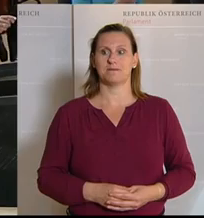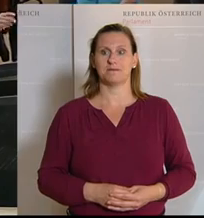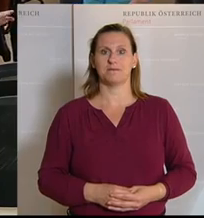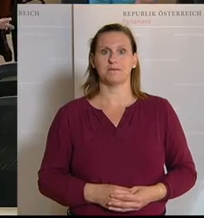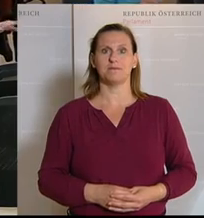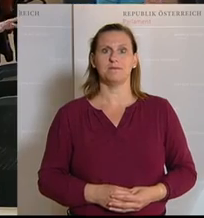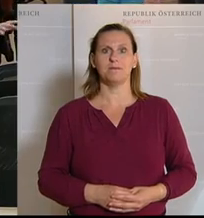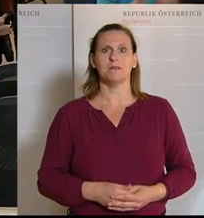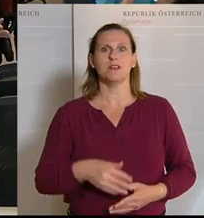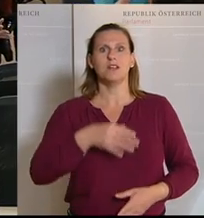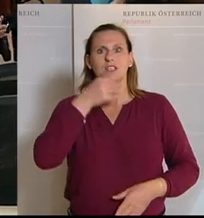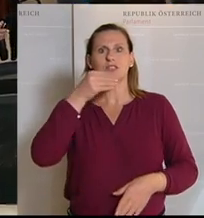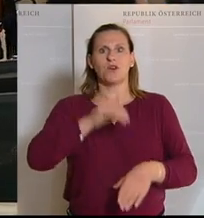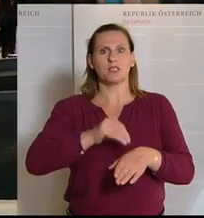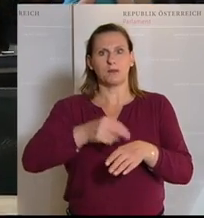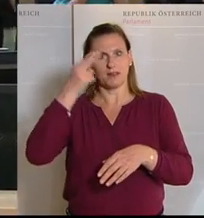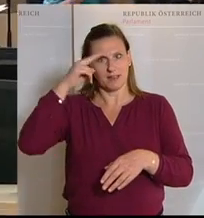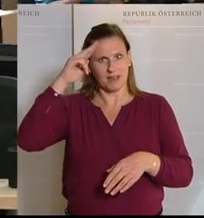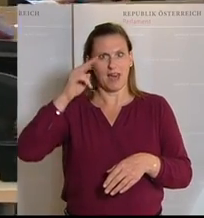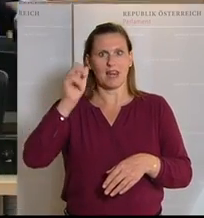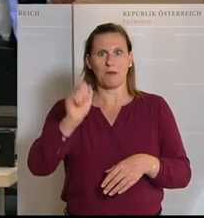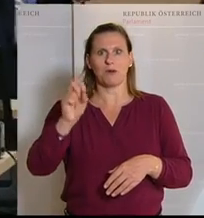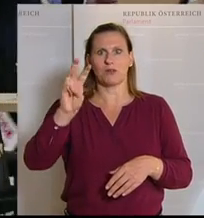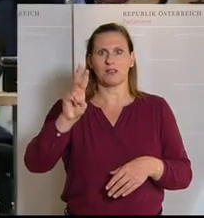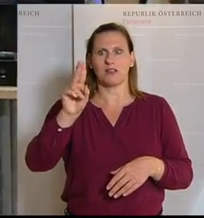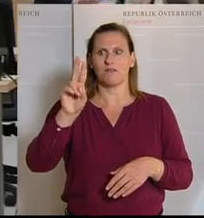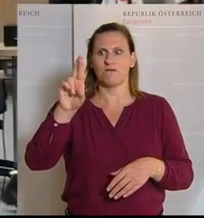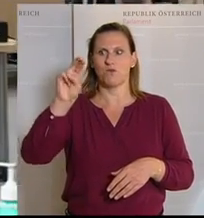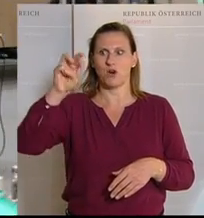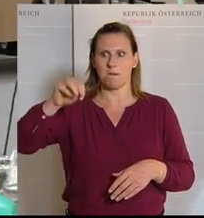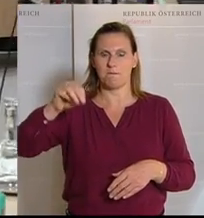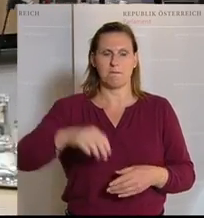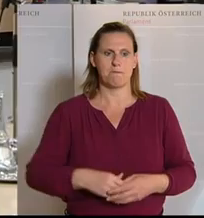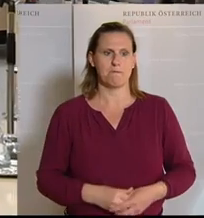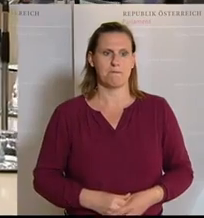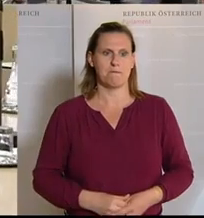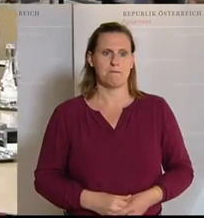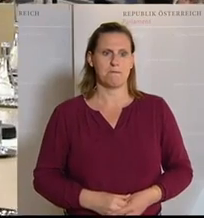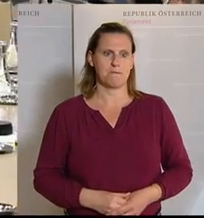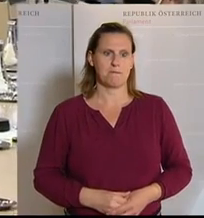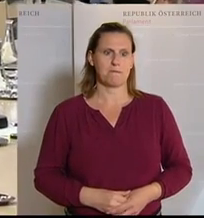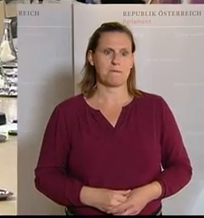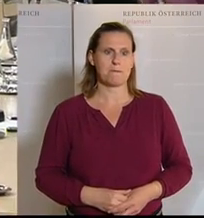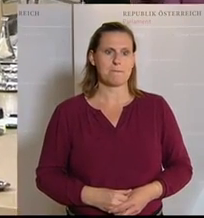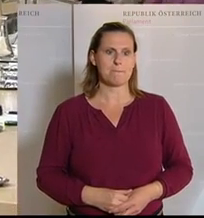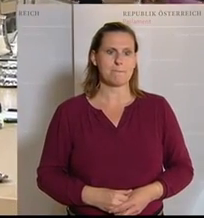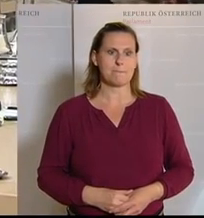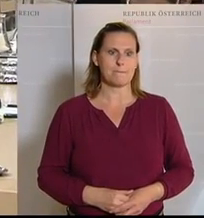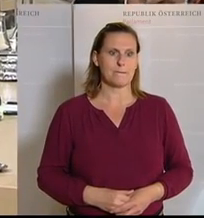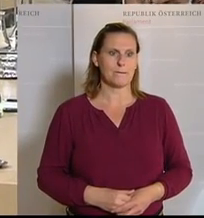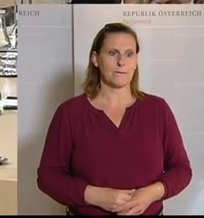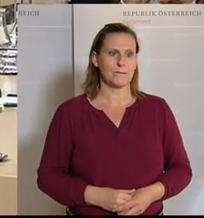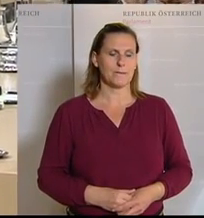Maria Großbauer von der ÖVP bezieht sich auf den Bereich Kultur und vor allem auf den Bereich der